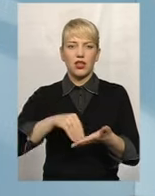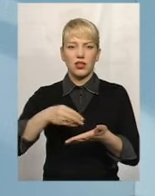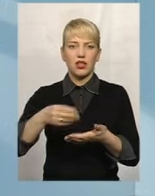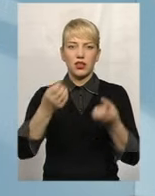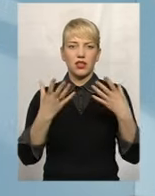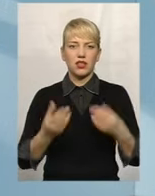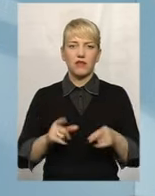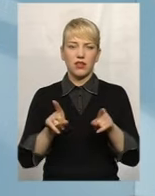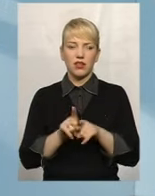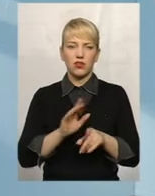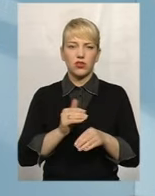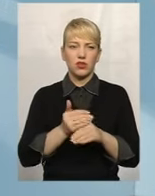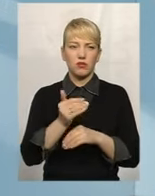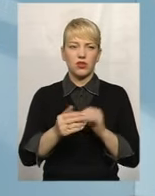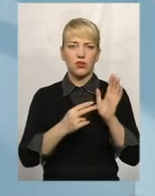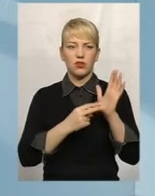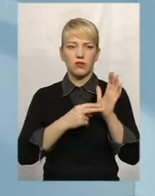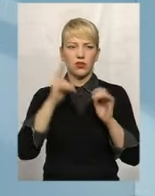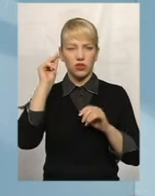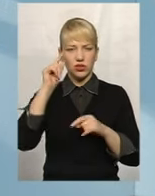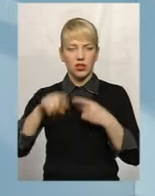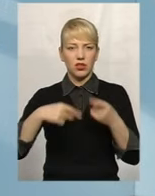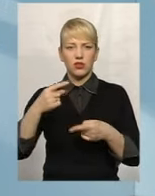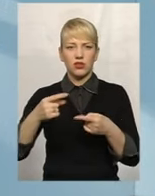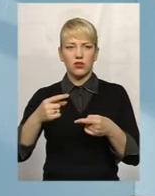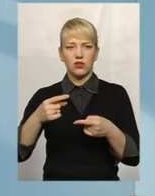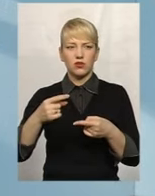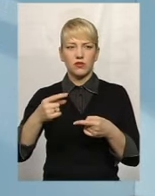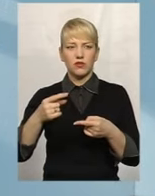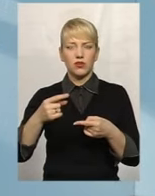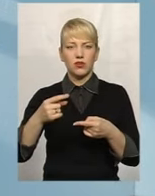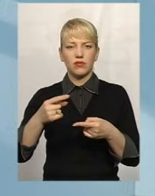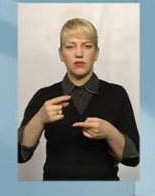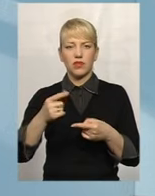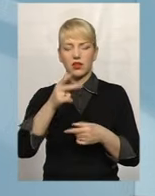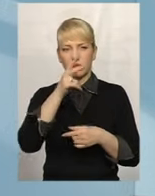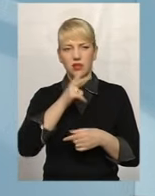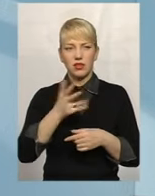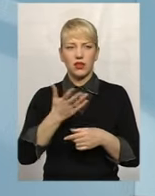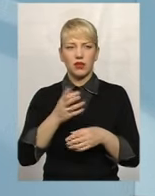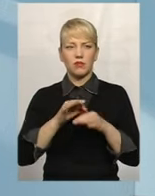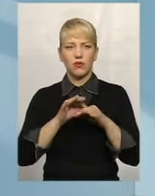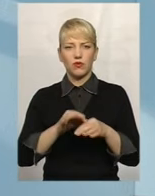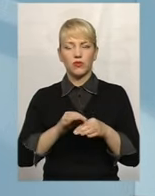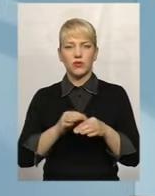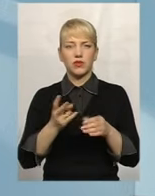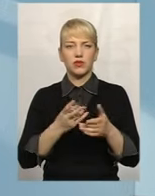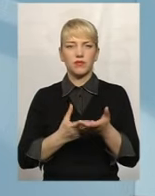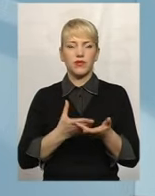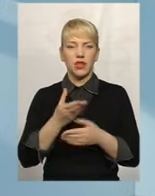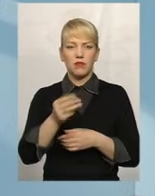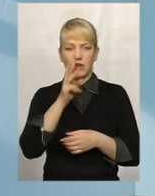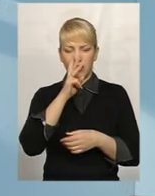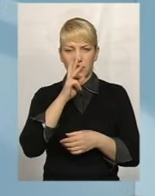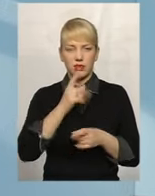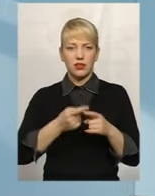а також не пізніше 7 числа наступного за тим місяцем, з яким проводиться май-проць виплата заробітної плати.